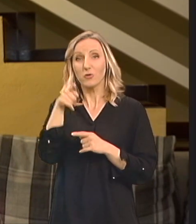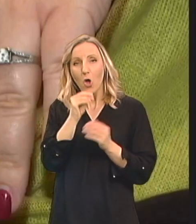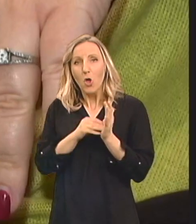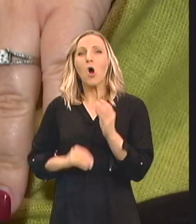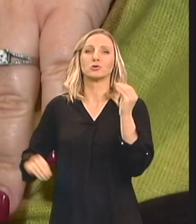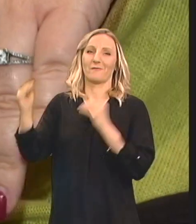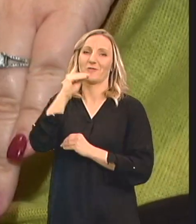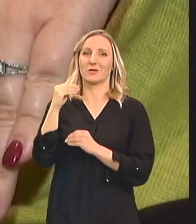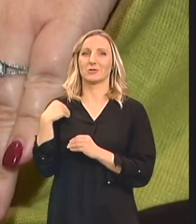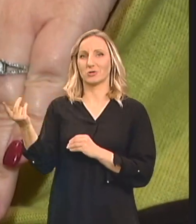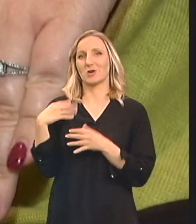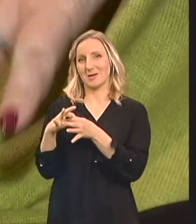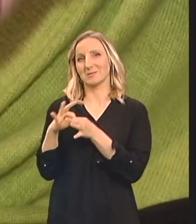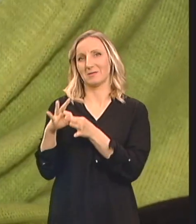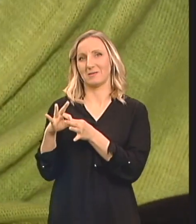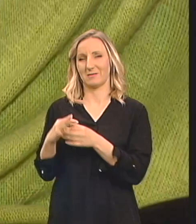zbližilo